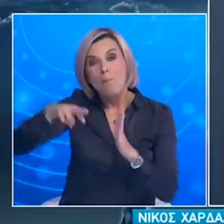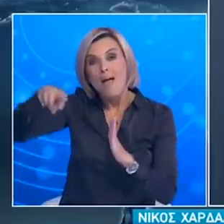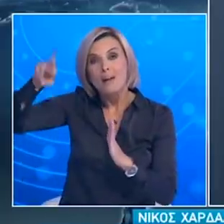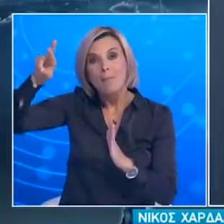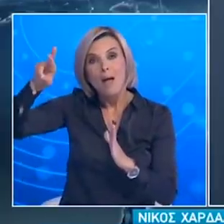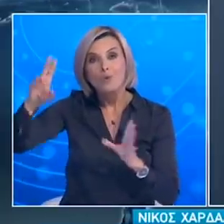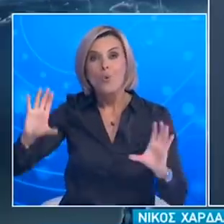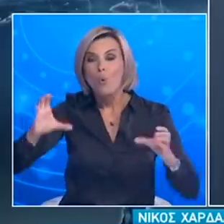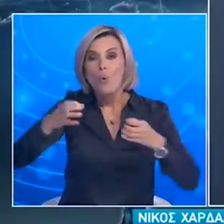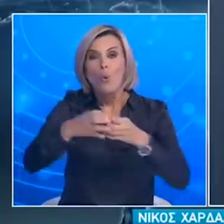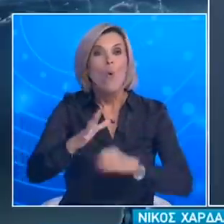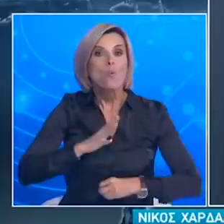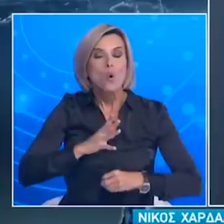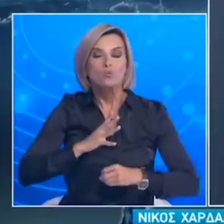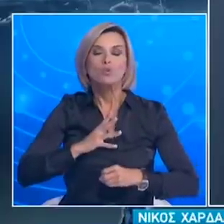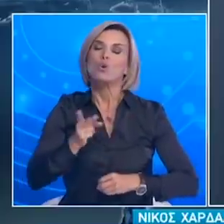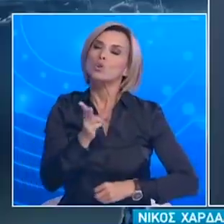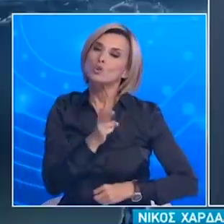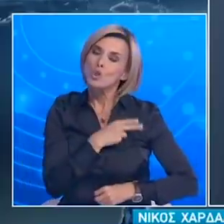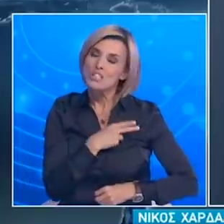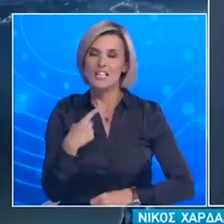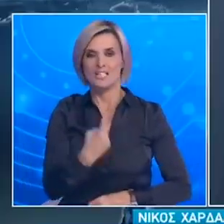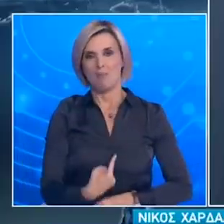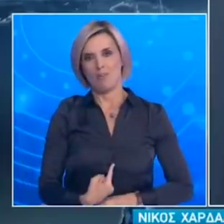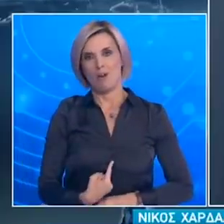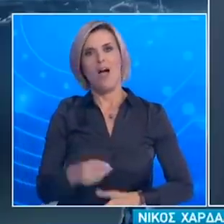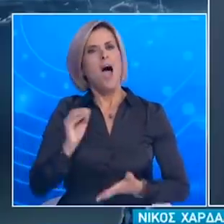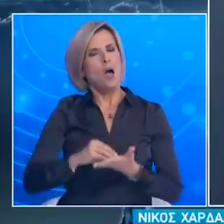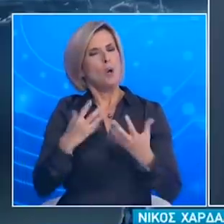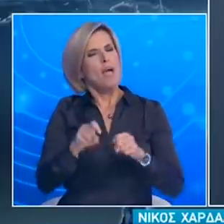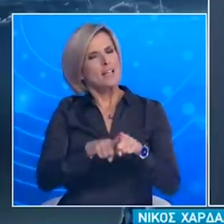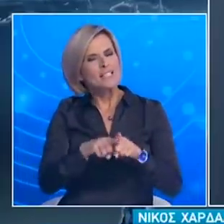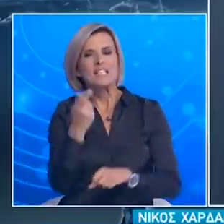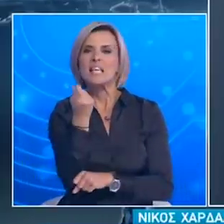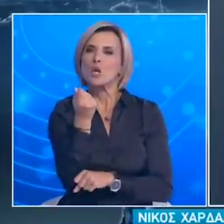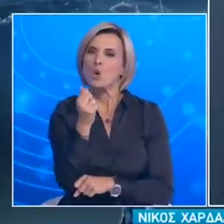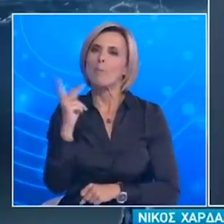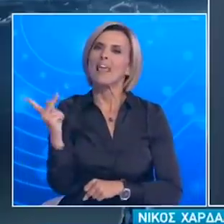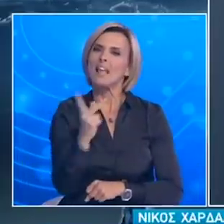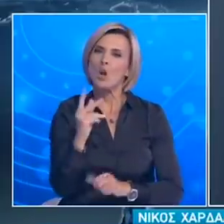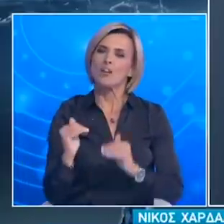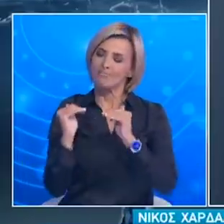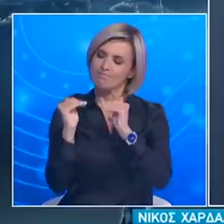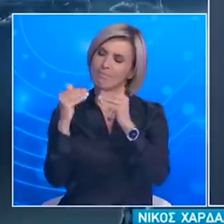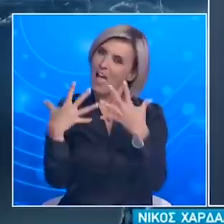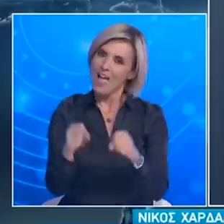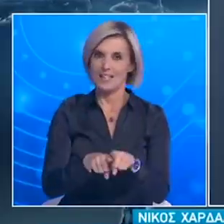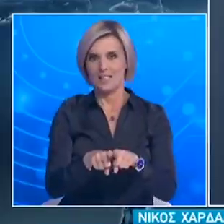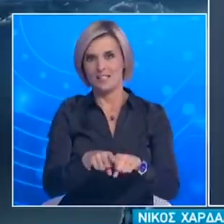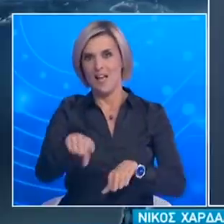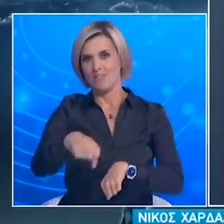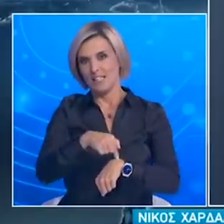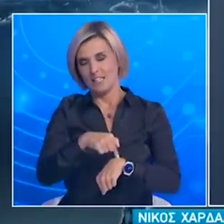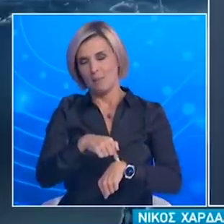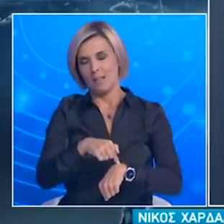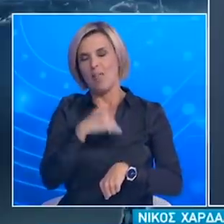οποίοι Έχουν τέτοιου είδους συμπεριφορές Ακόμα και τα οικονομικά και κοινωνικά τους χαρακτηριστικά Είναι συγκεκριμένα Δεν είναι η ώρα όμως να